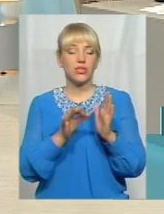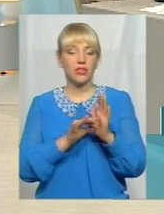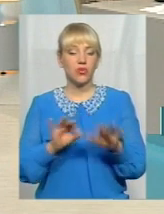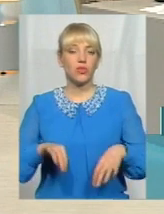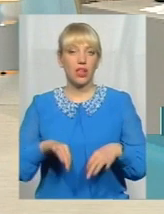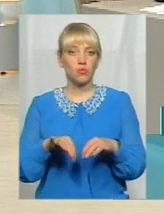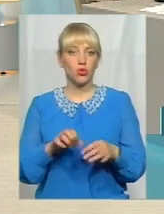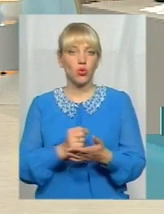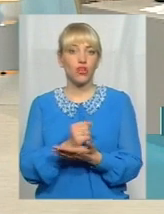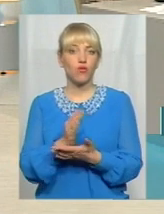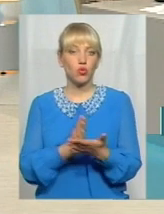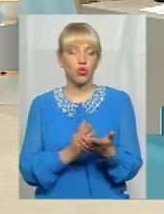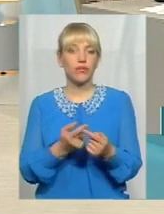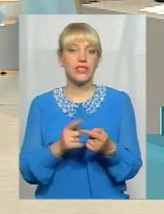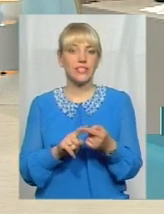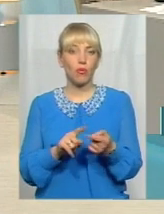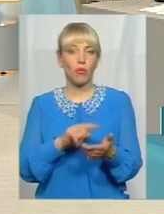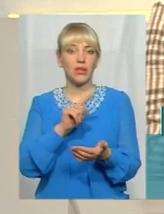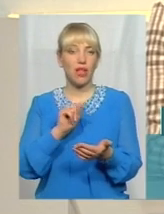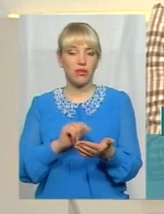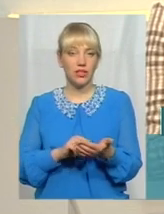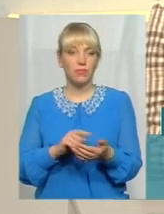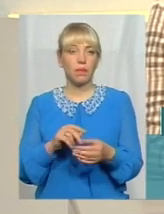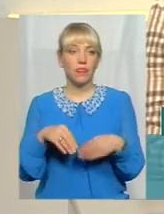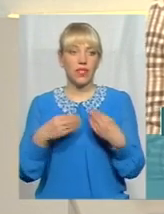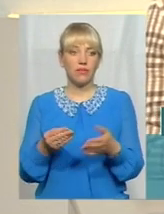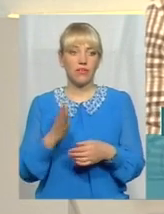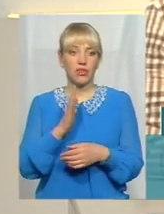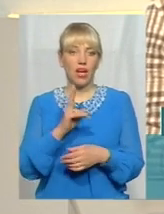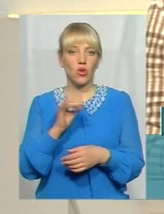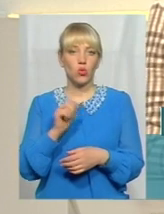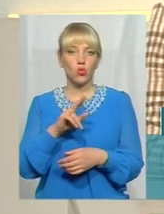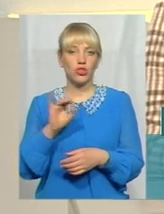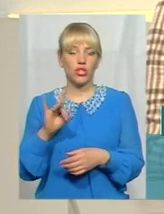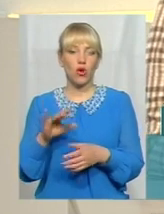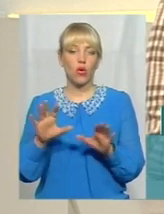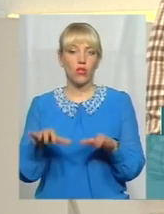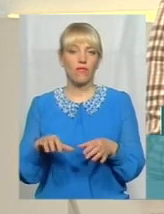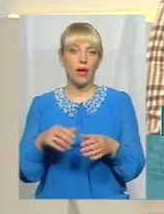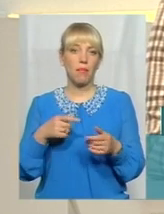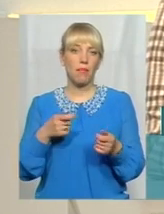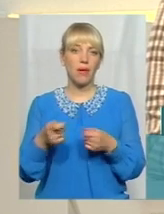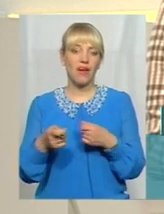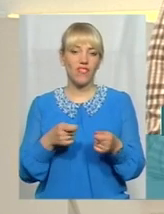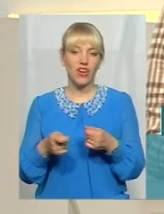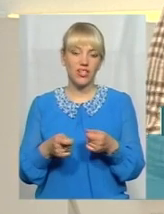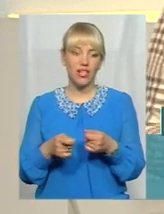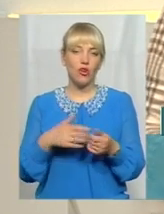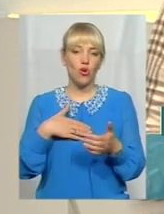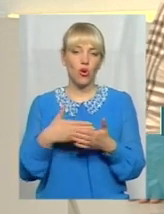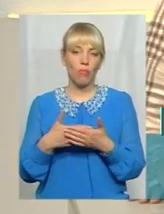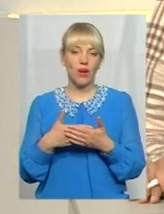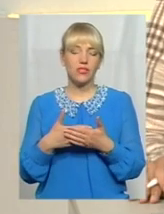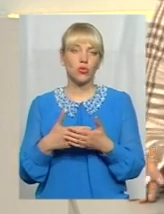інфраструктурі у цьому питанні дав Віталій Кучер, голова правління громадської організації «Світ без обмежень» і також